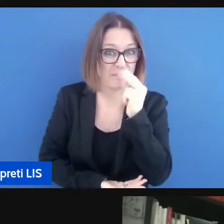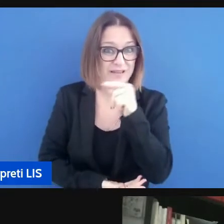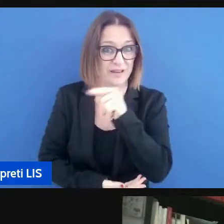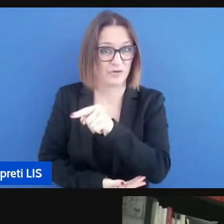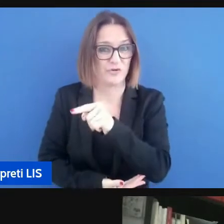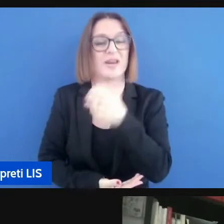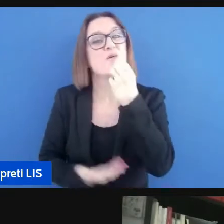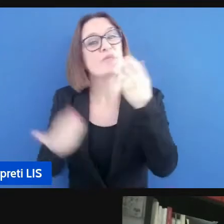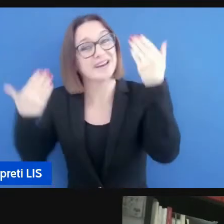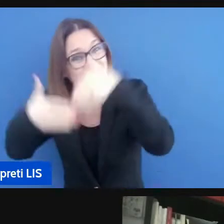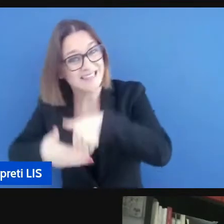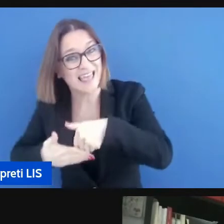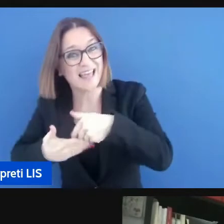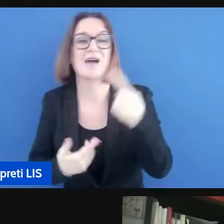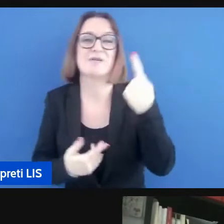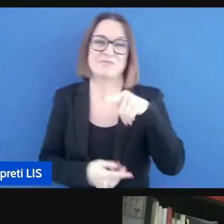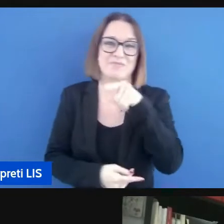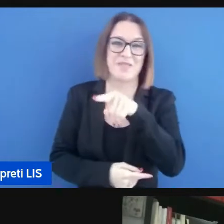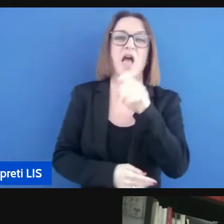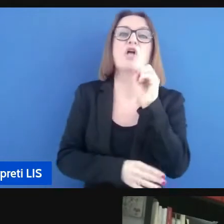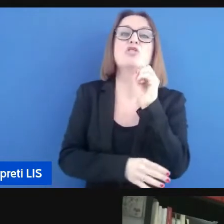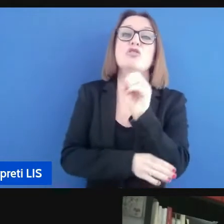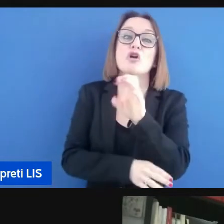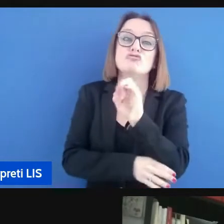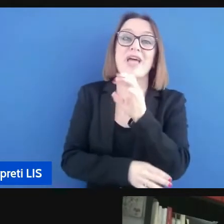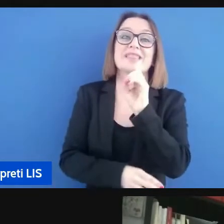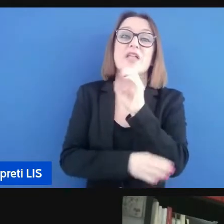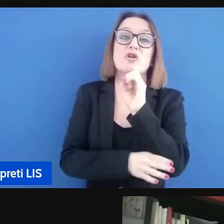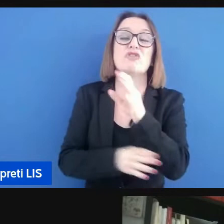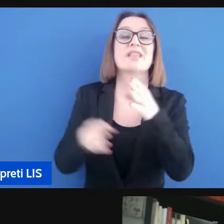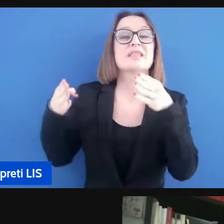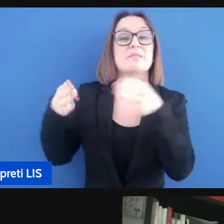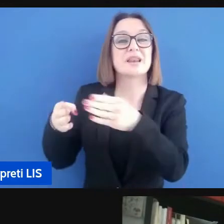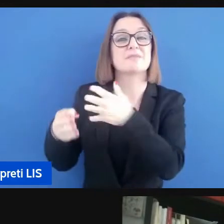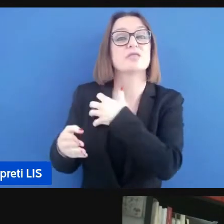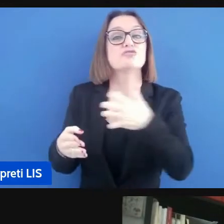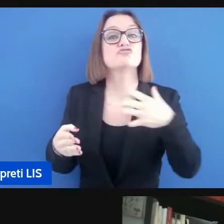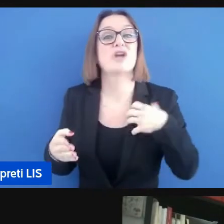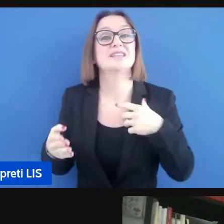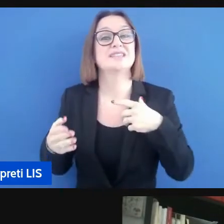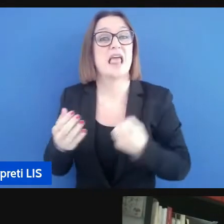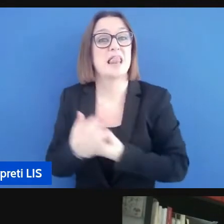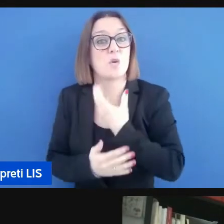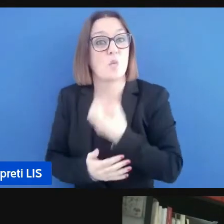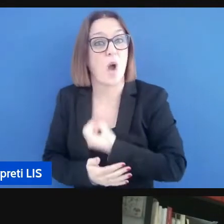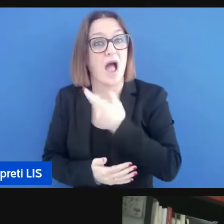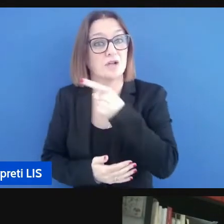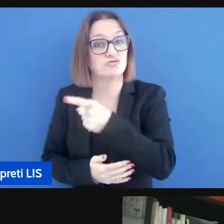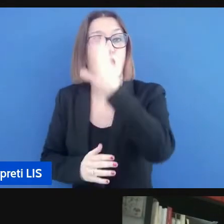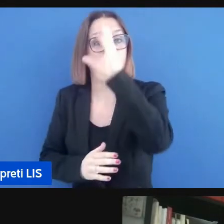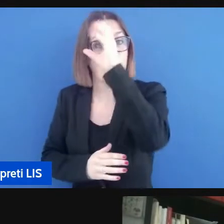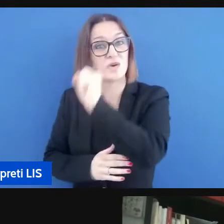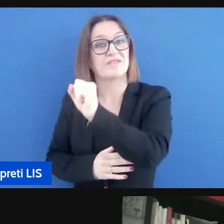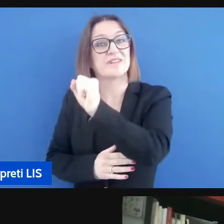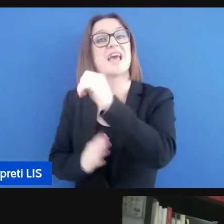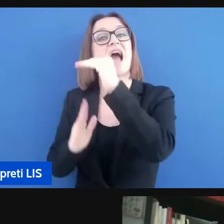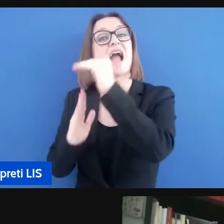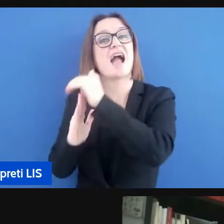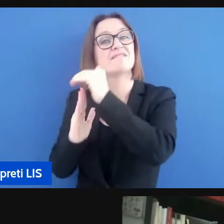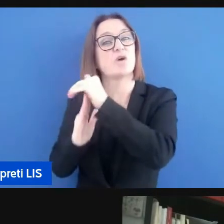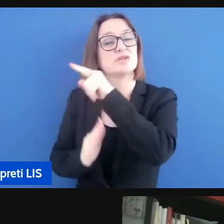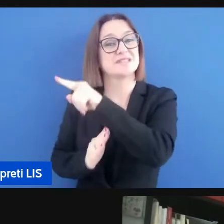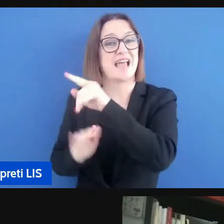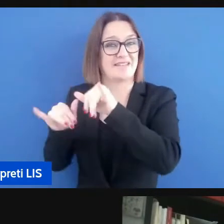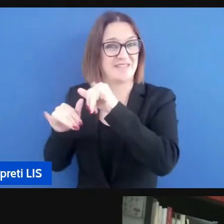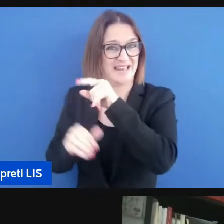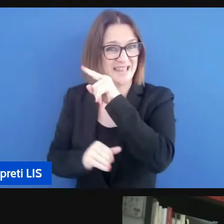docente buonasera presso il dipartimento di scienze del linguaggio dell'università Ca' Foscari di